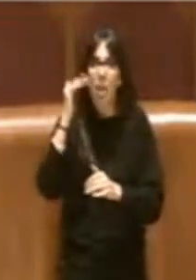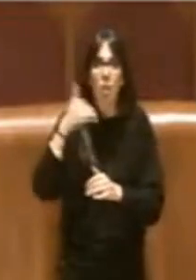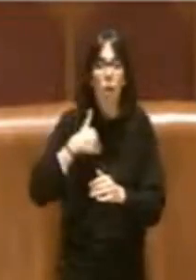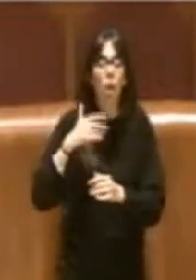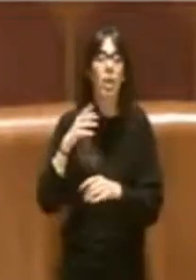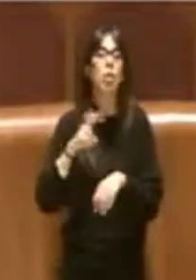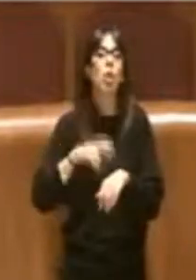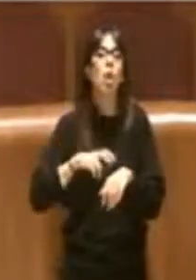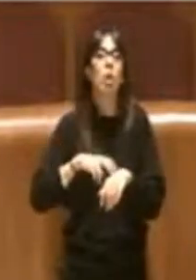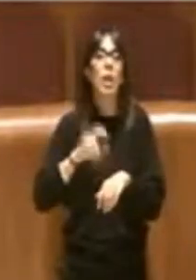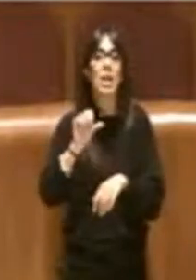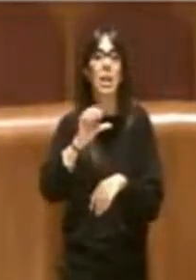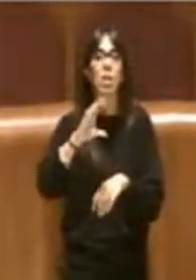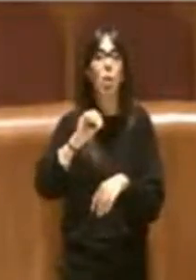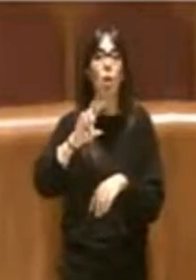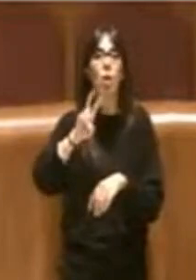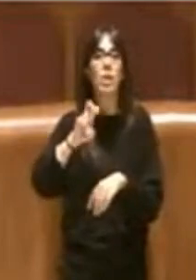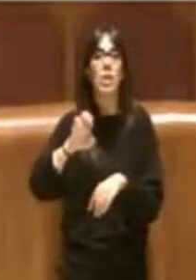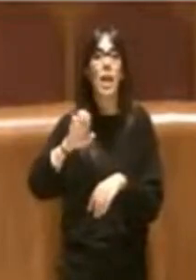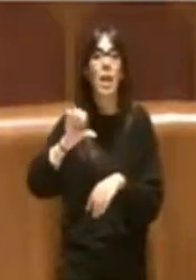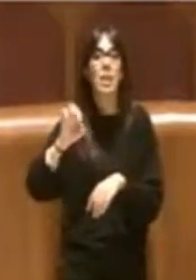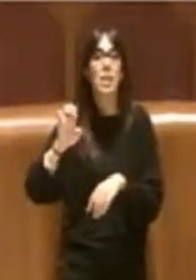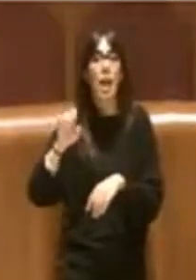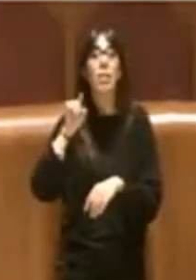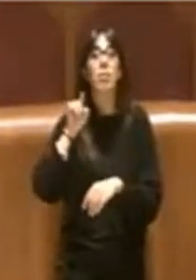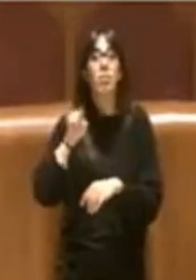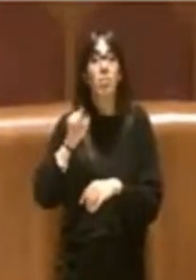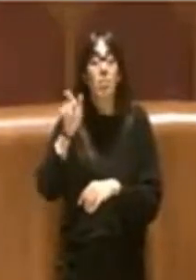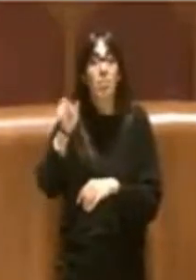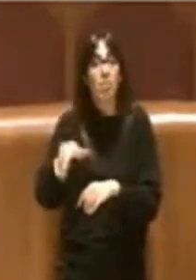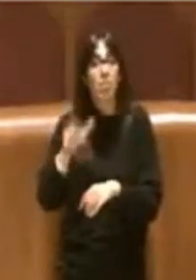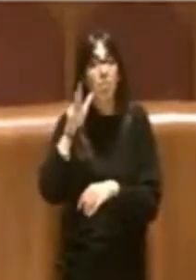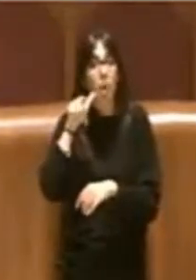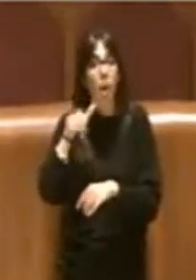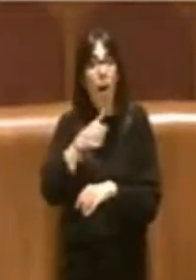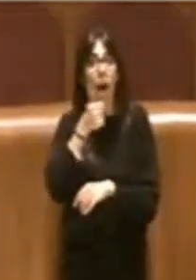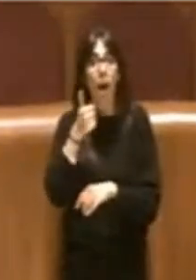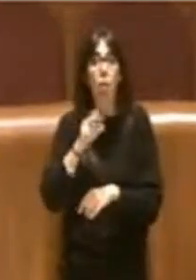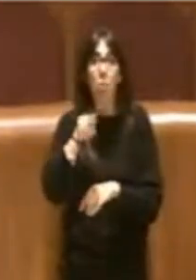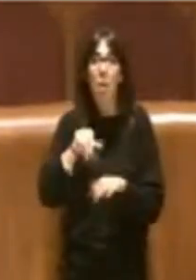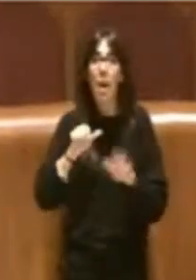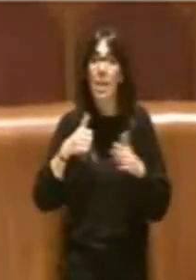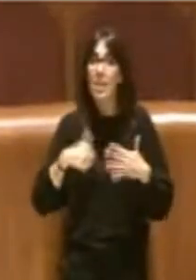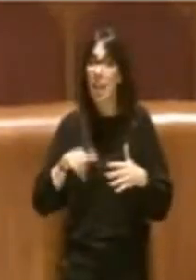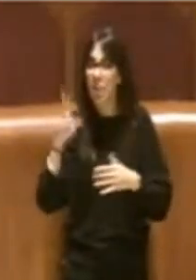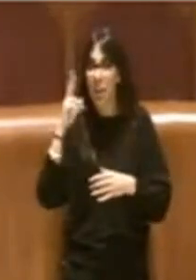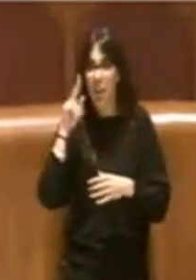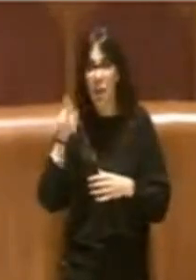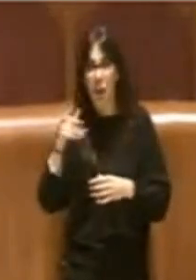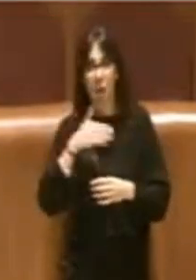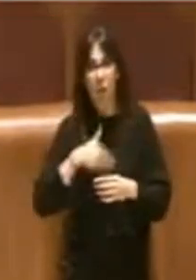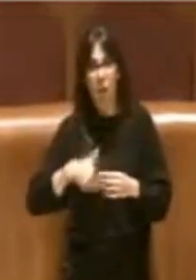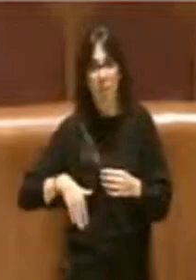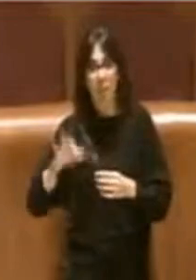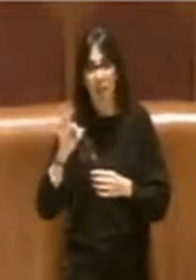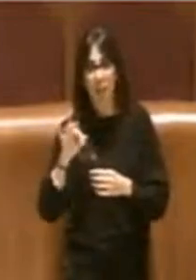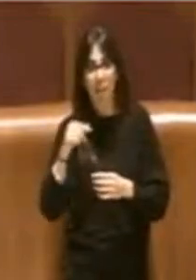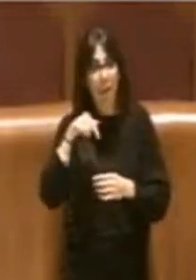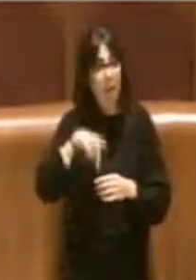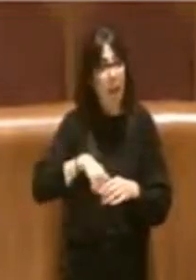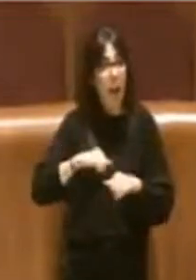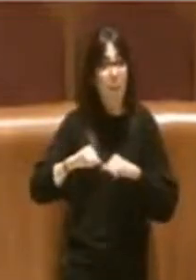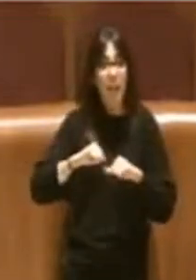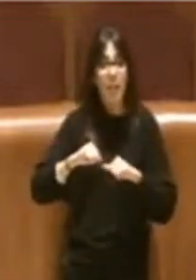scozzese, che nel 2016, caro consigliere Figliomeni, lei si ricorda che questa amministrazione non è che ha sottovalutato la